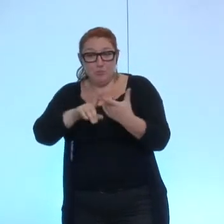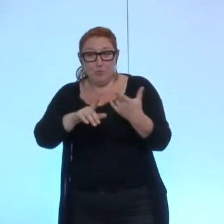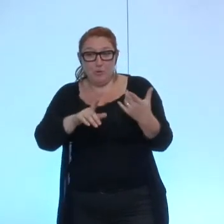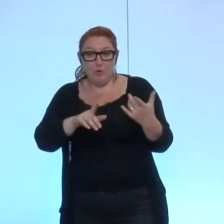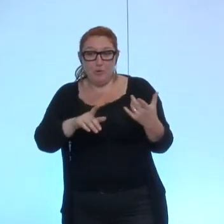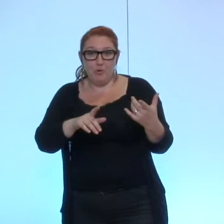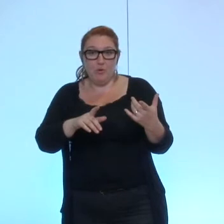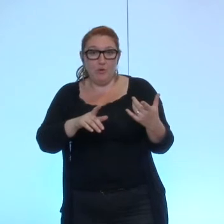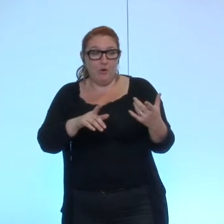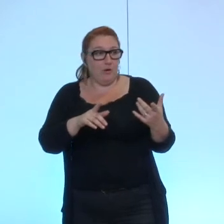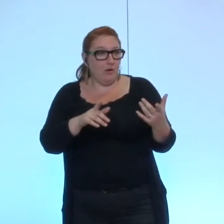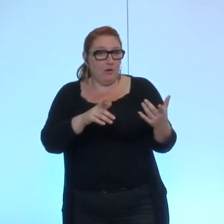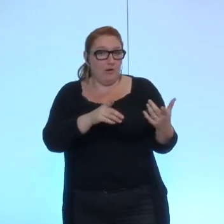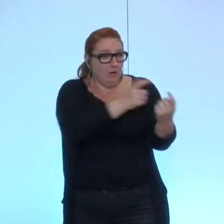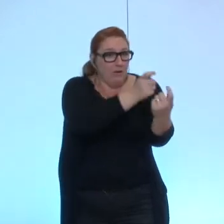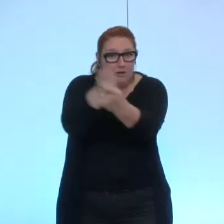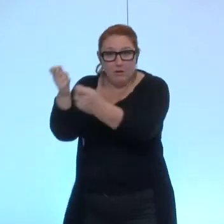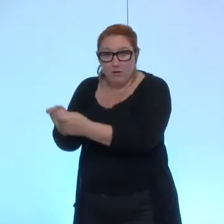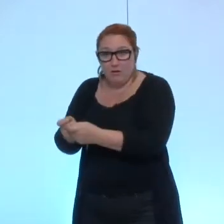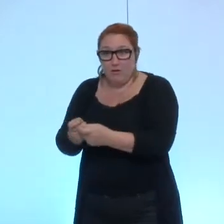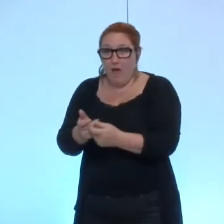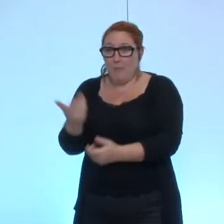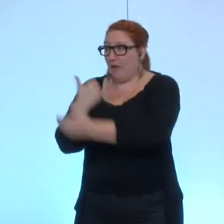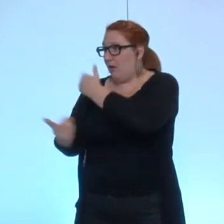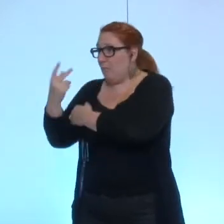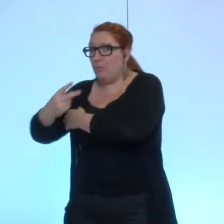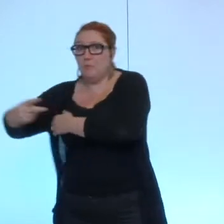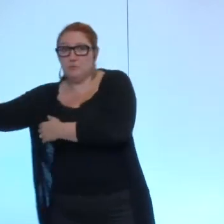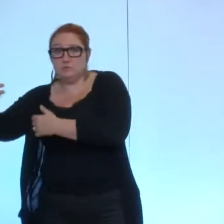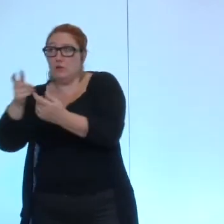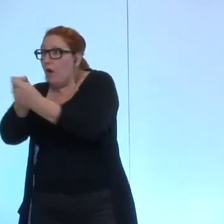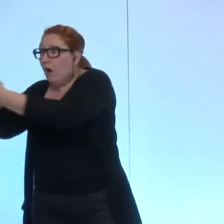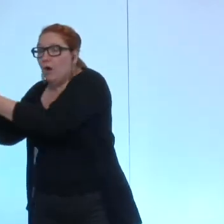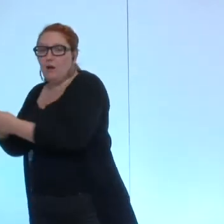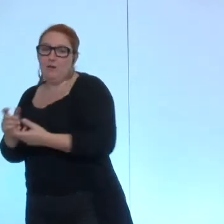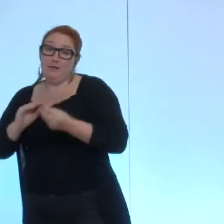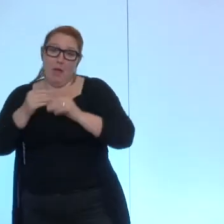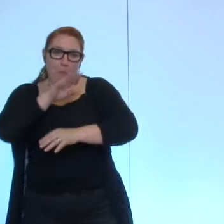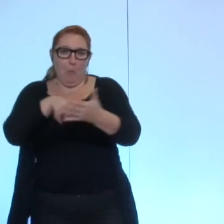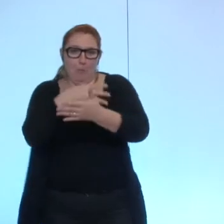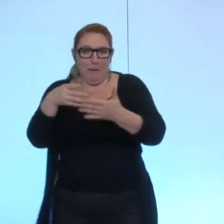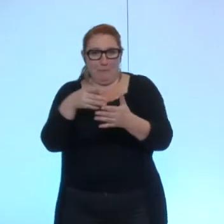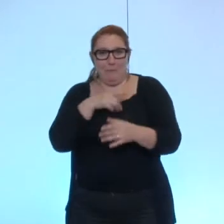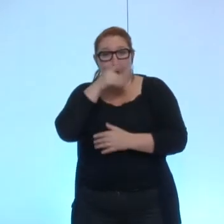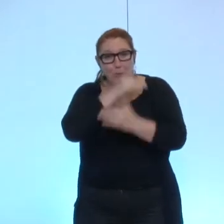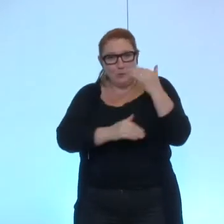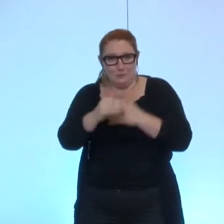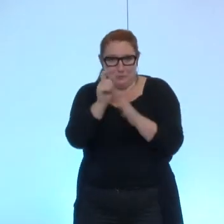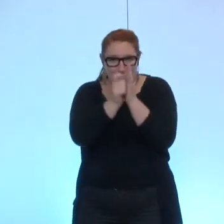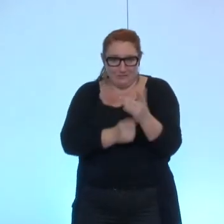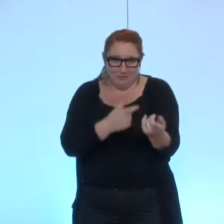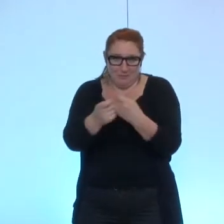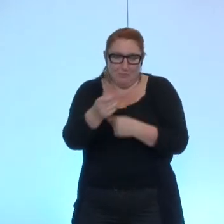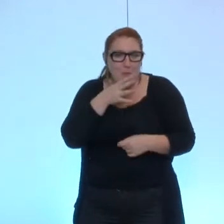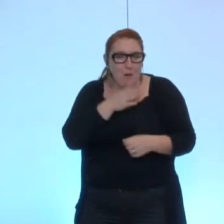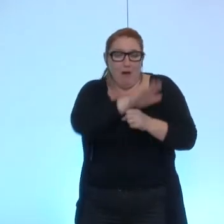sollicitations d'ailleurs de ces 19 mais de bien plus nous aurions aussi un petit problème d'ordre du jour et d